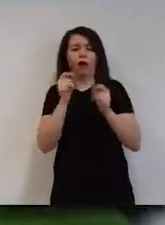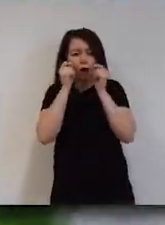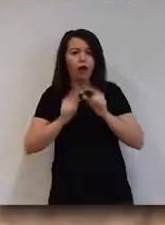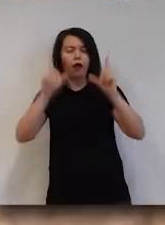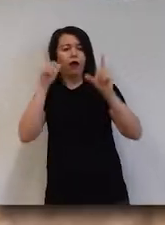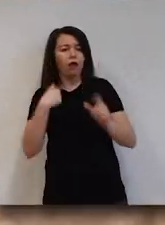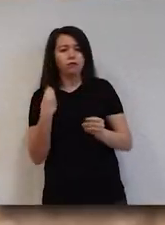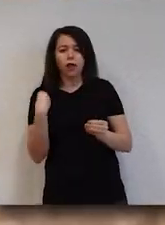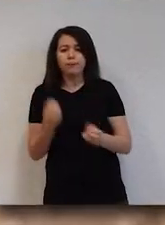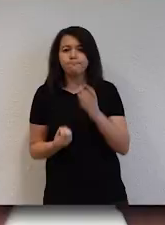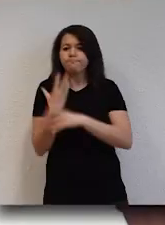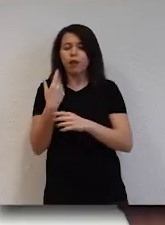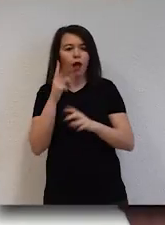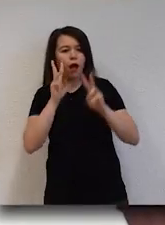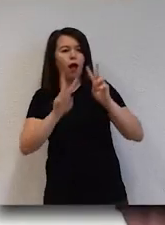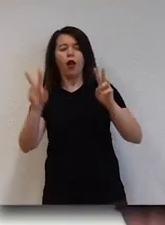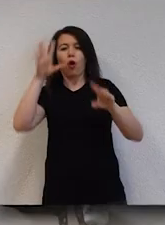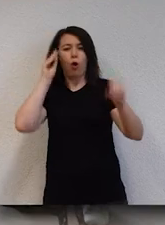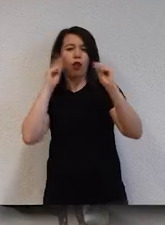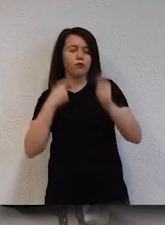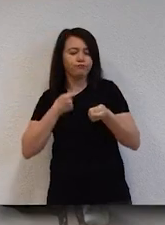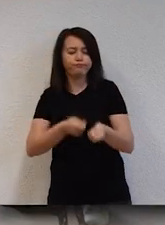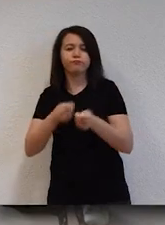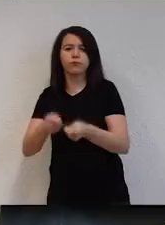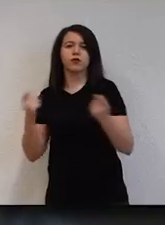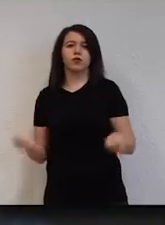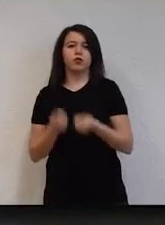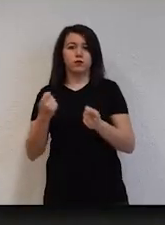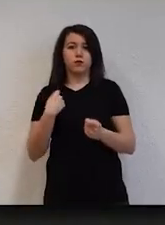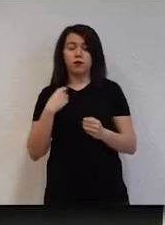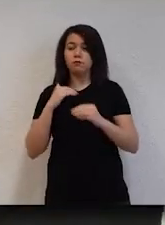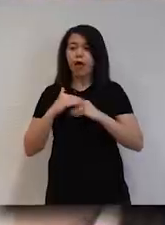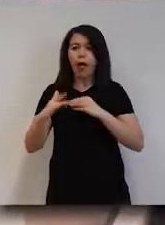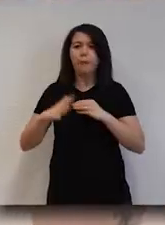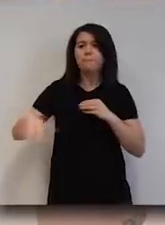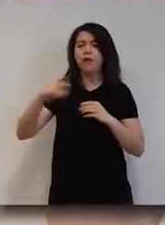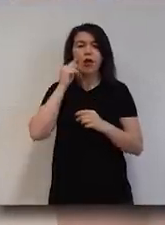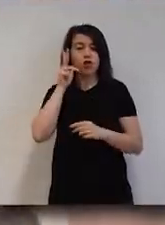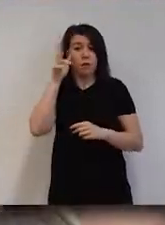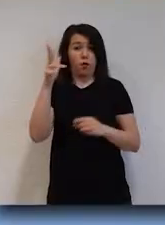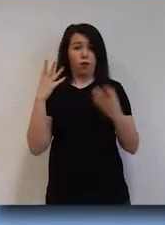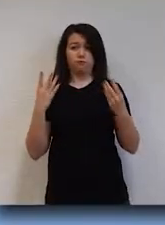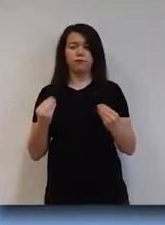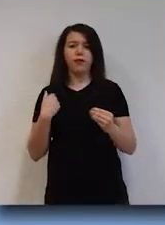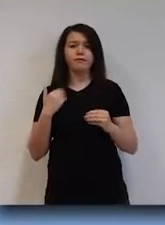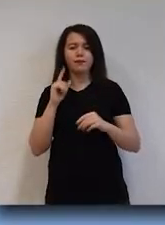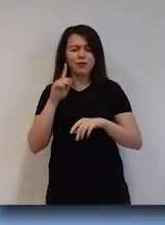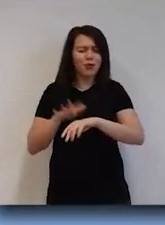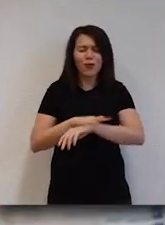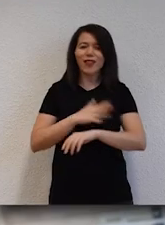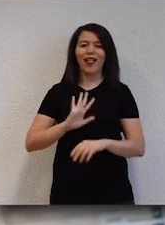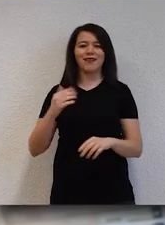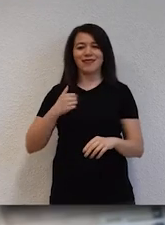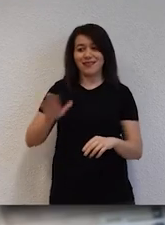pencereden bakıyor, hatta yeni bir pencere oluşturmaya çabalıyoruz. Biz her birimiz bir Hacettepe'li olarak